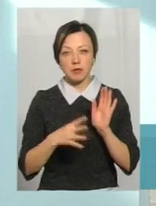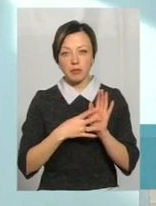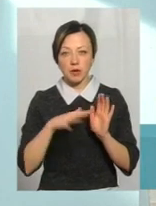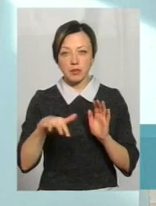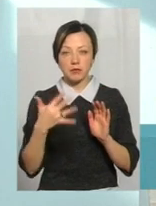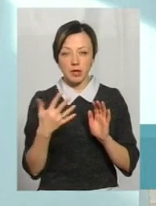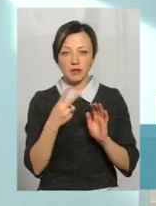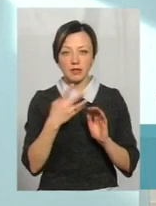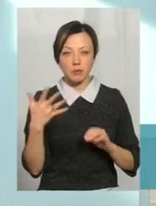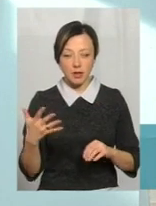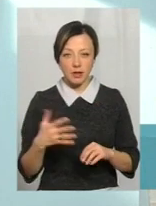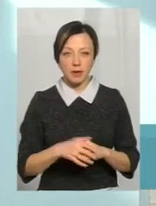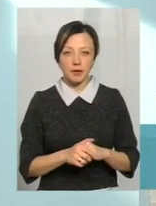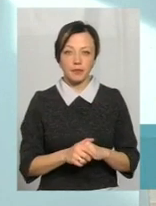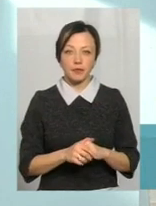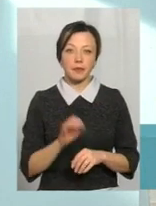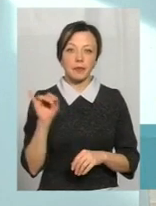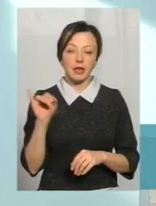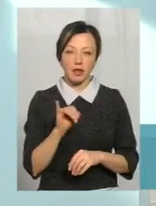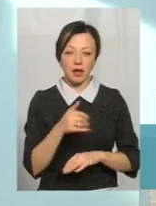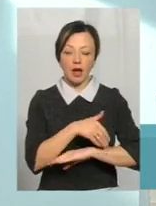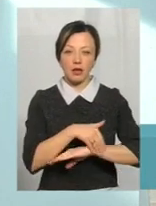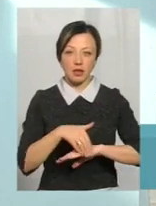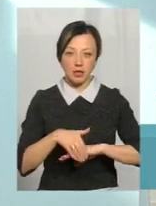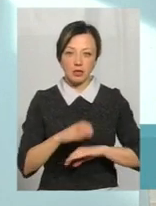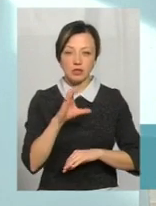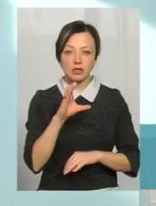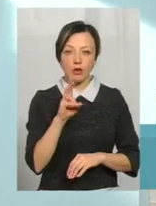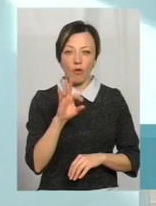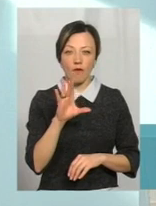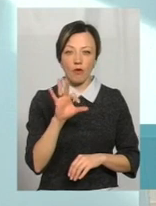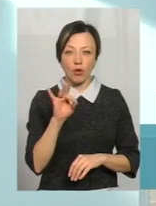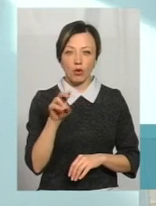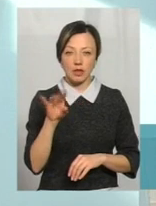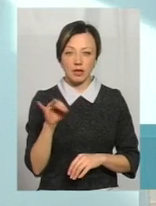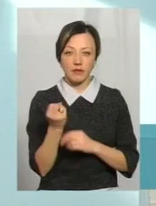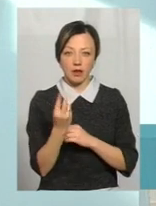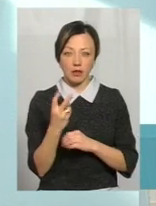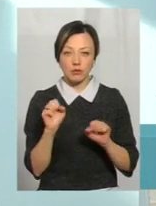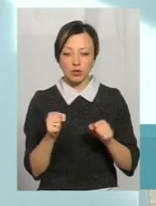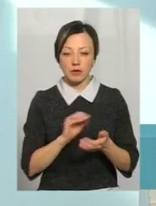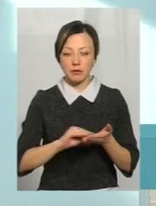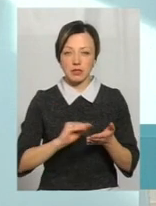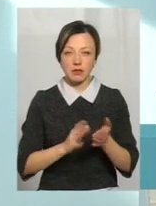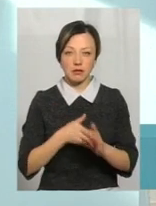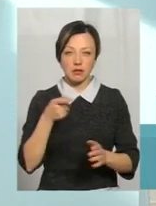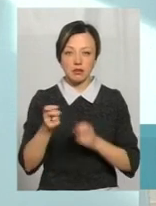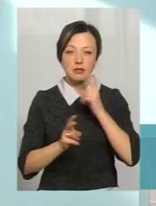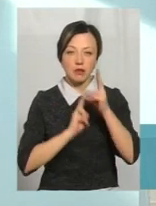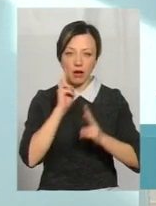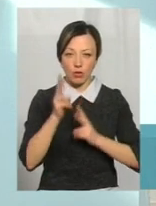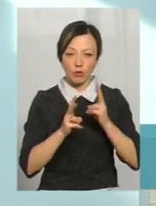55 25. Ну і адреса Сковорди 12 знаходиться в нашому управлінні, де також можна написати письмову скаргу.